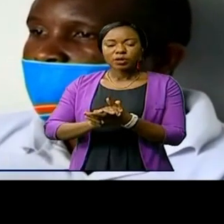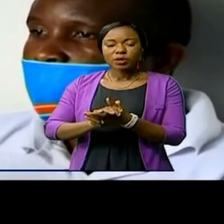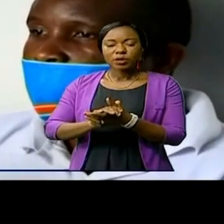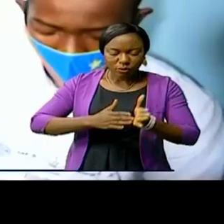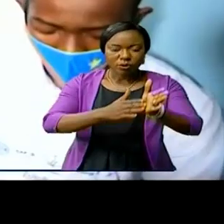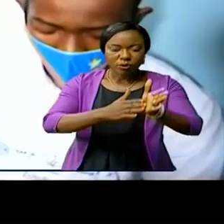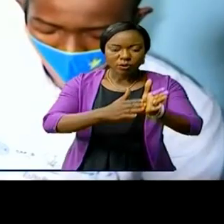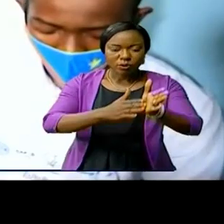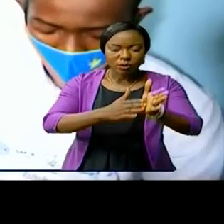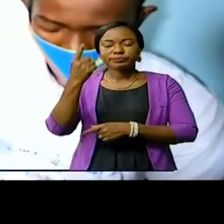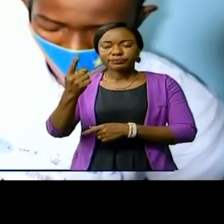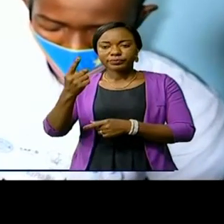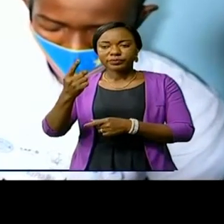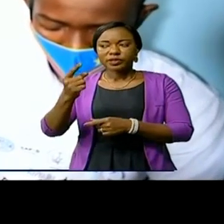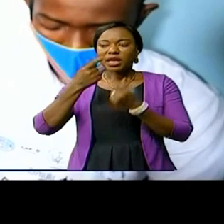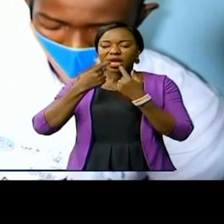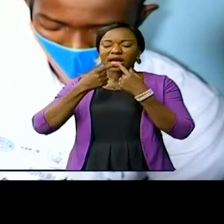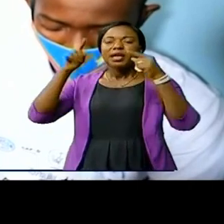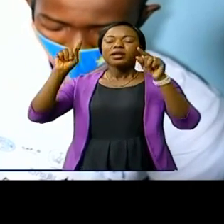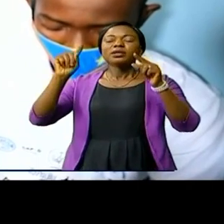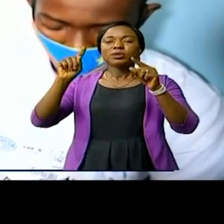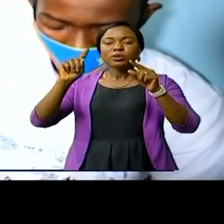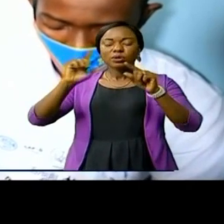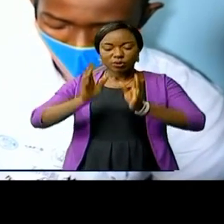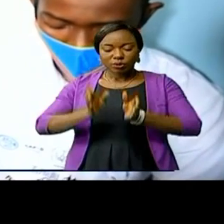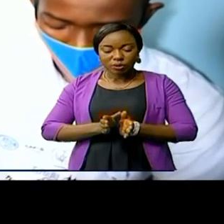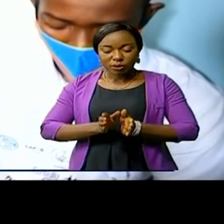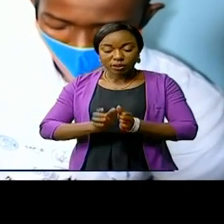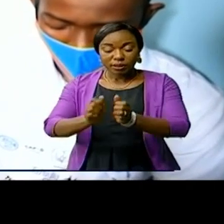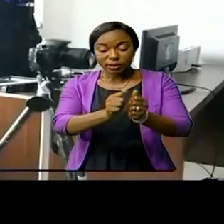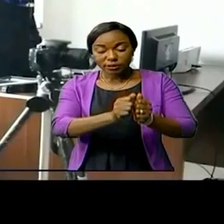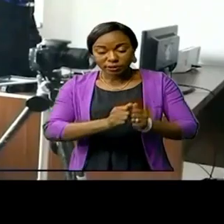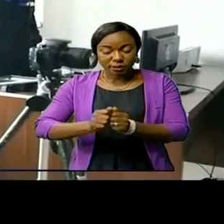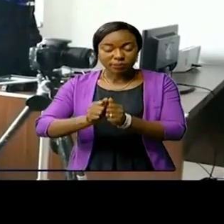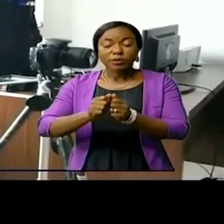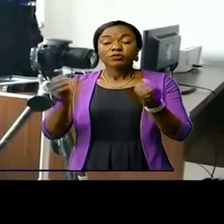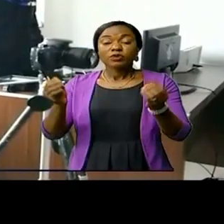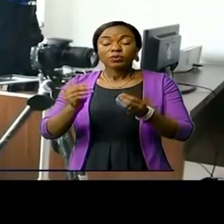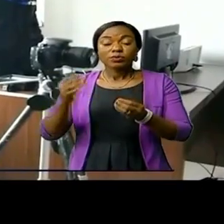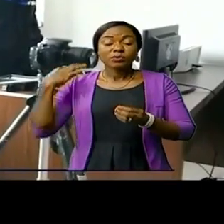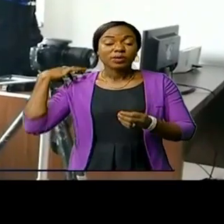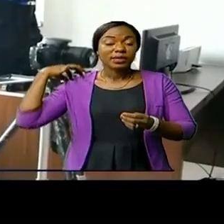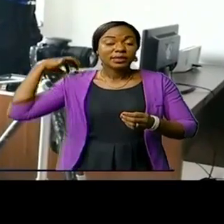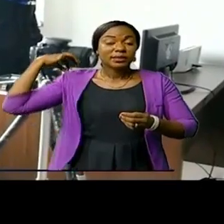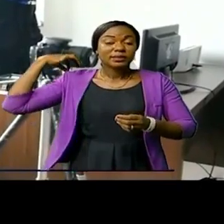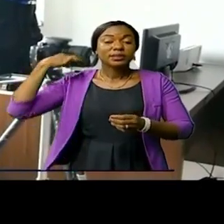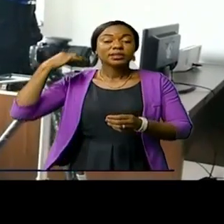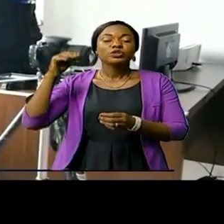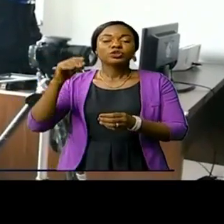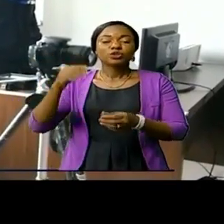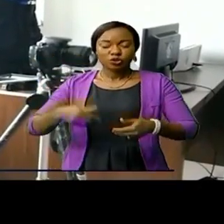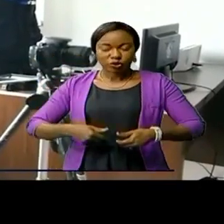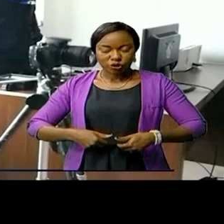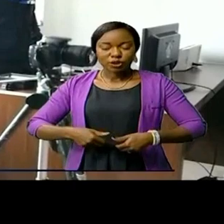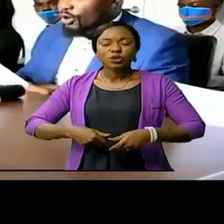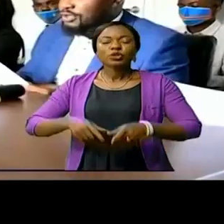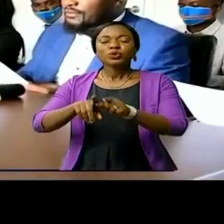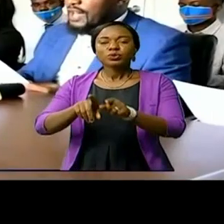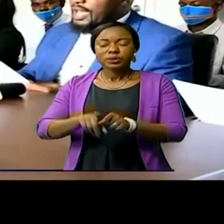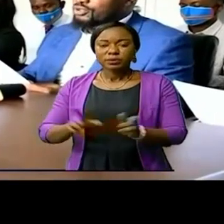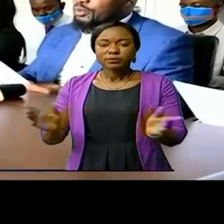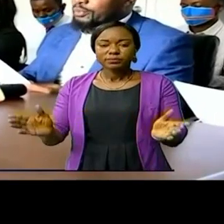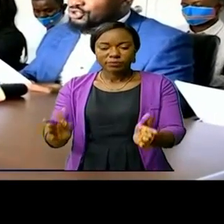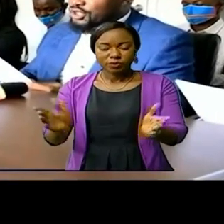réussissant ensemble, les candidatures des jeunes sont à encourager. Au cours de cette rencontre, avec un échantillon